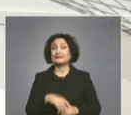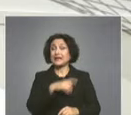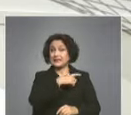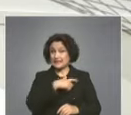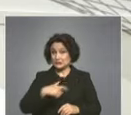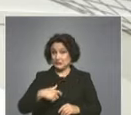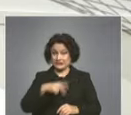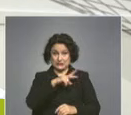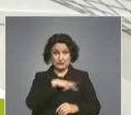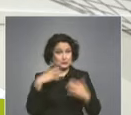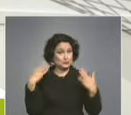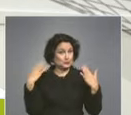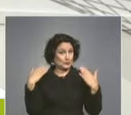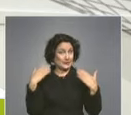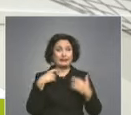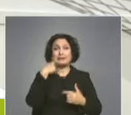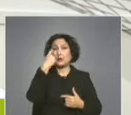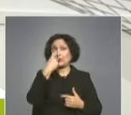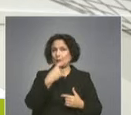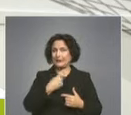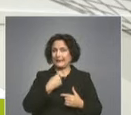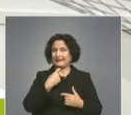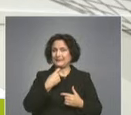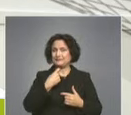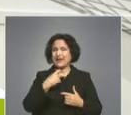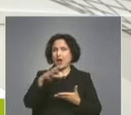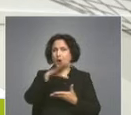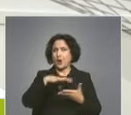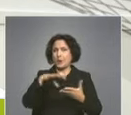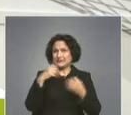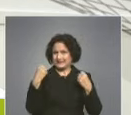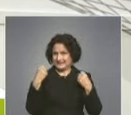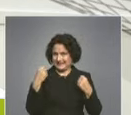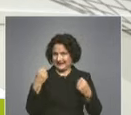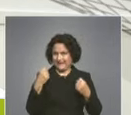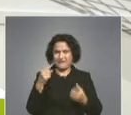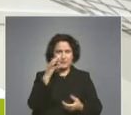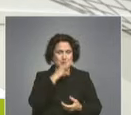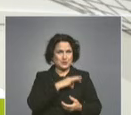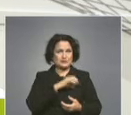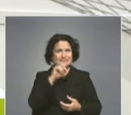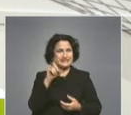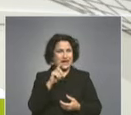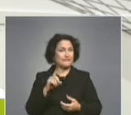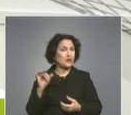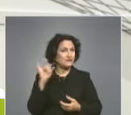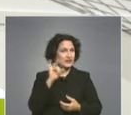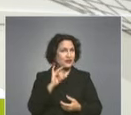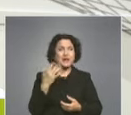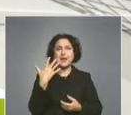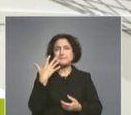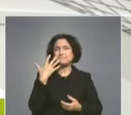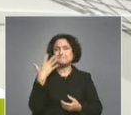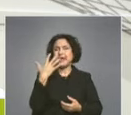Националния приз студент на годината в категория Здраве за 2022 година получи Здравко Иванов. Той е студент, пети курс,